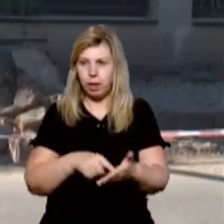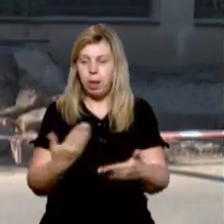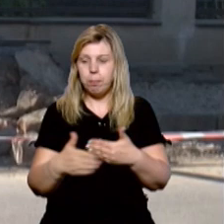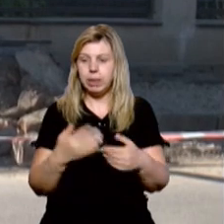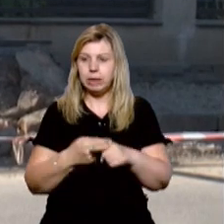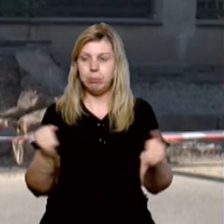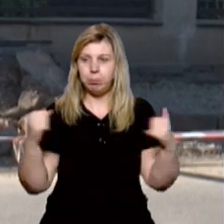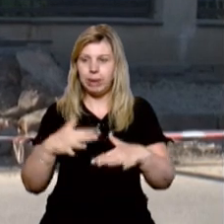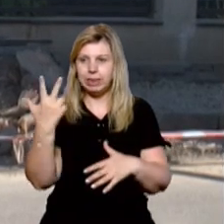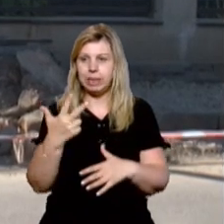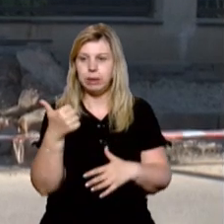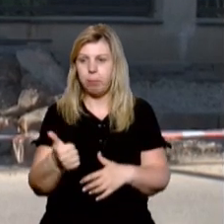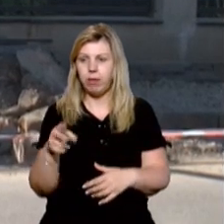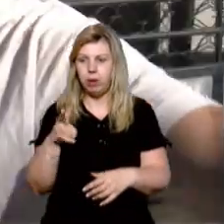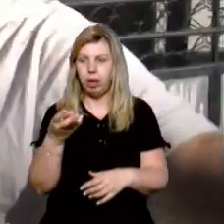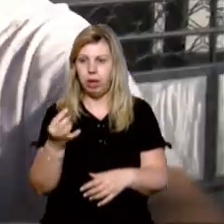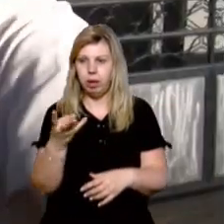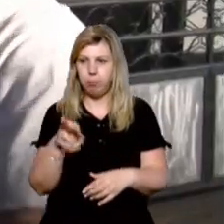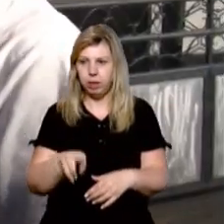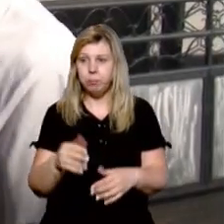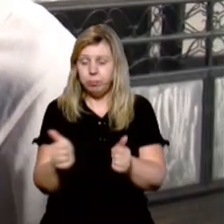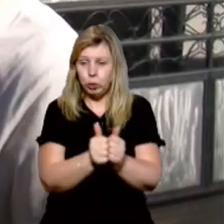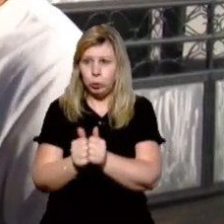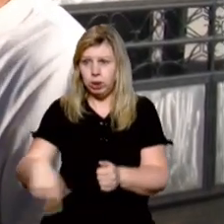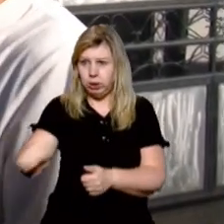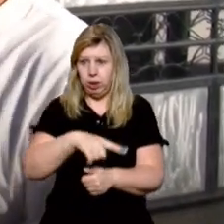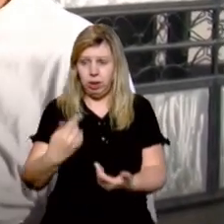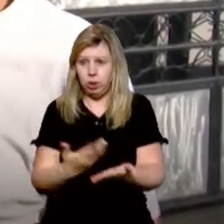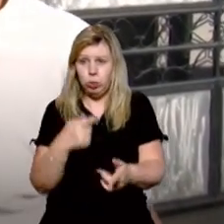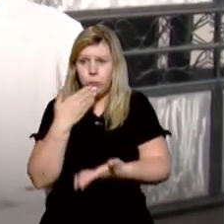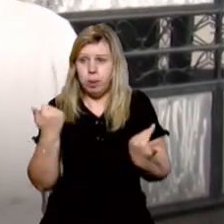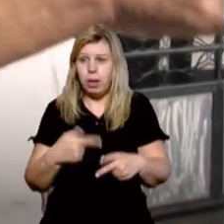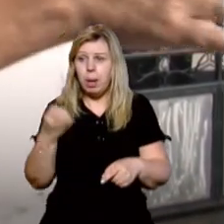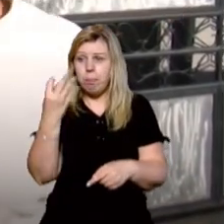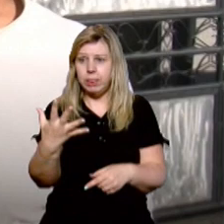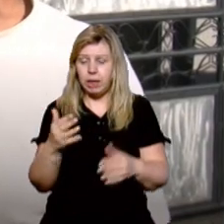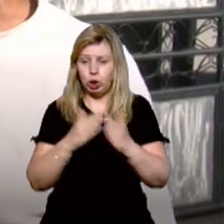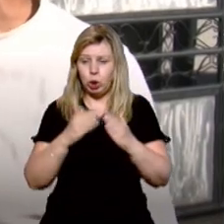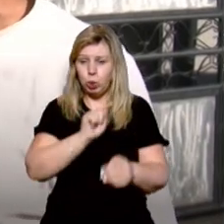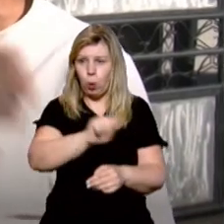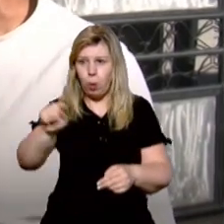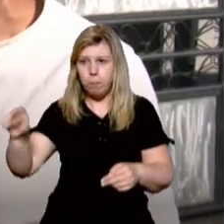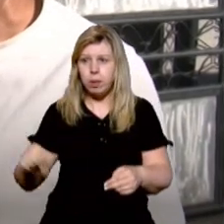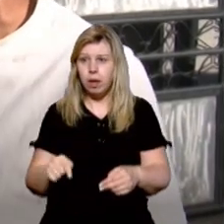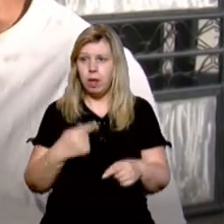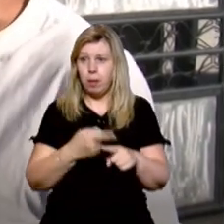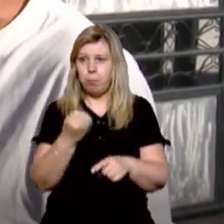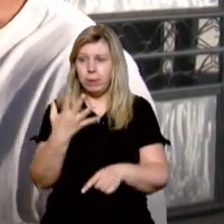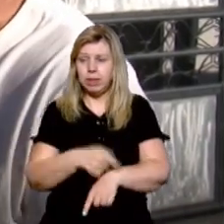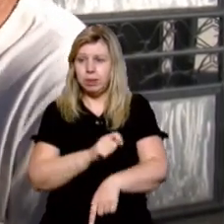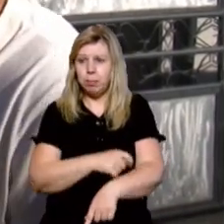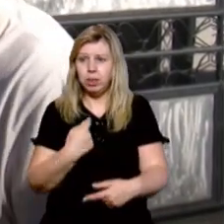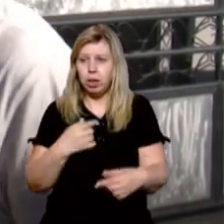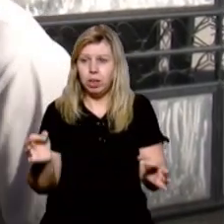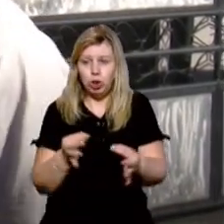Перед цим збиралися 31 липня. Це всі сусіди, це 15 домів, це 15 домів, то